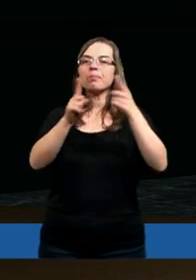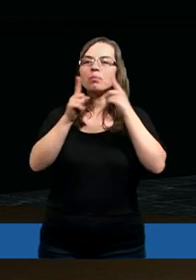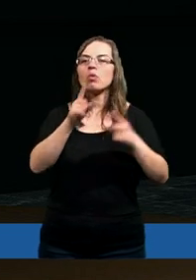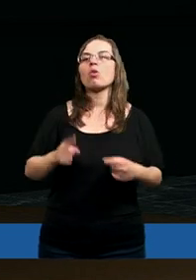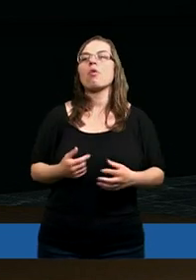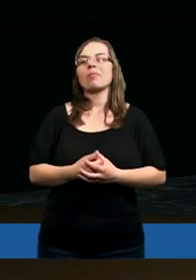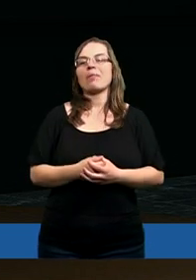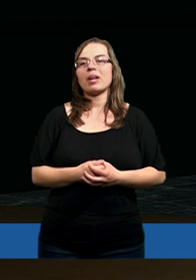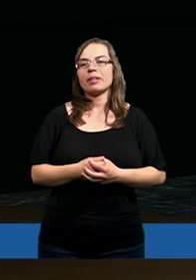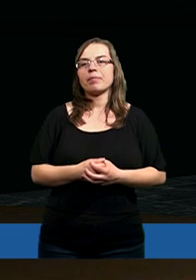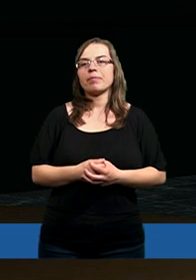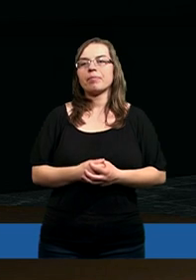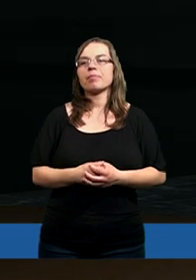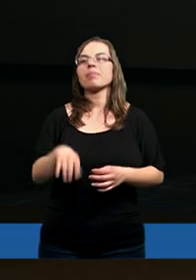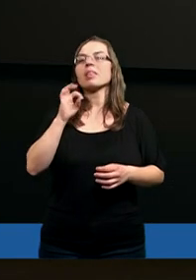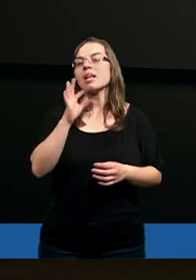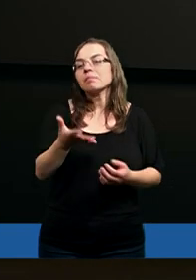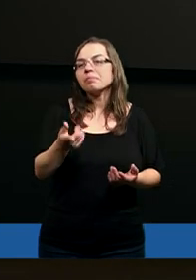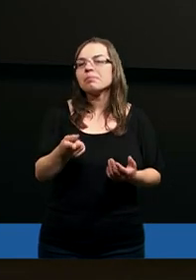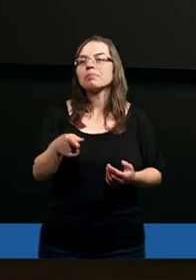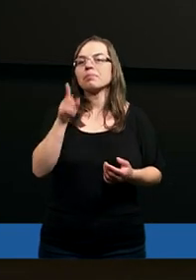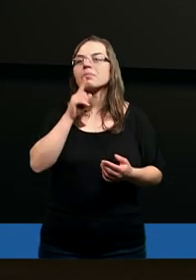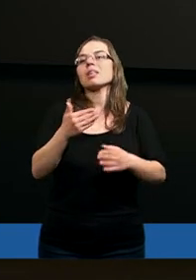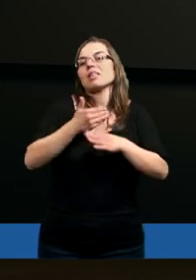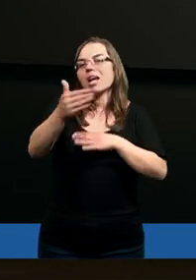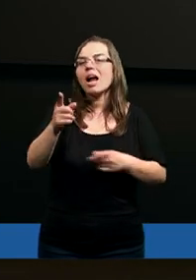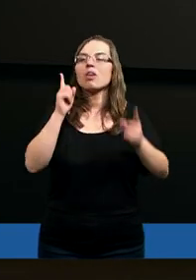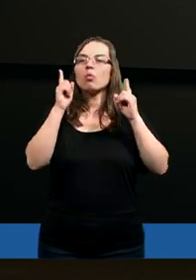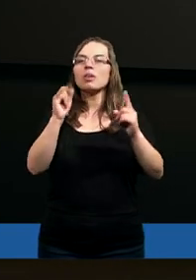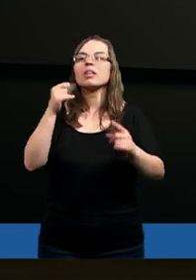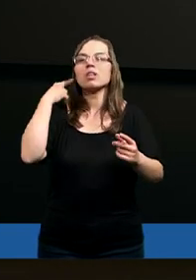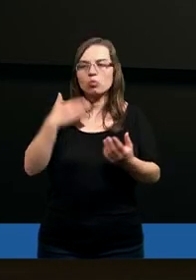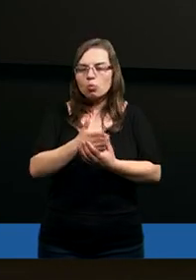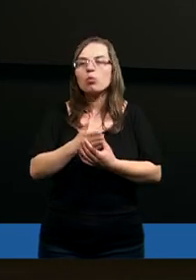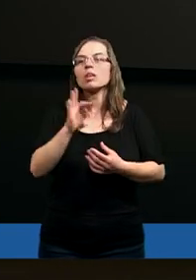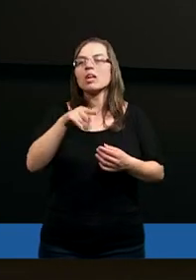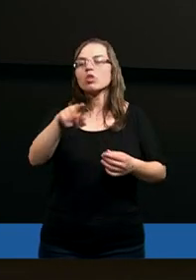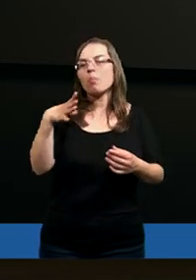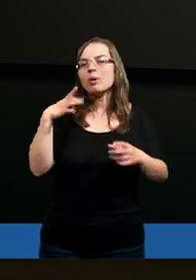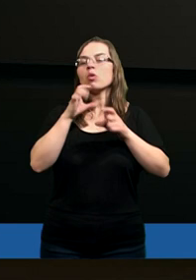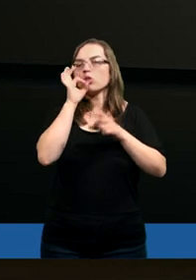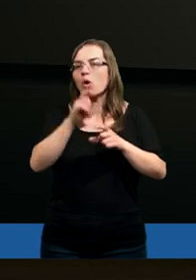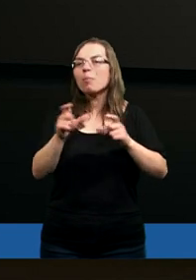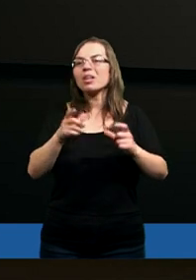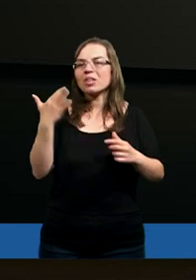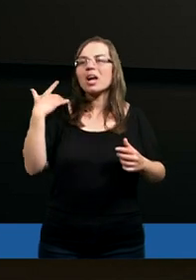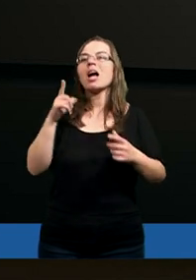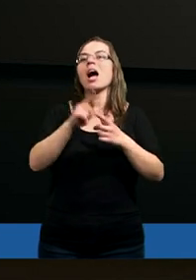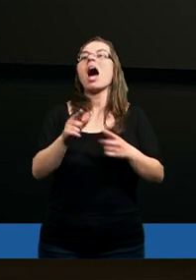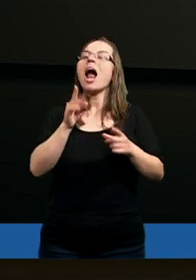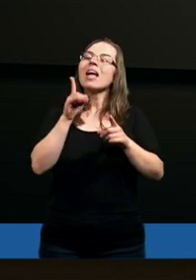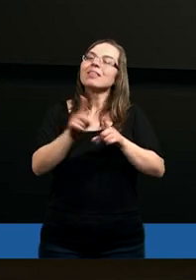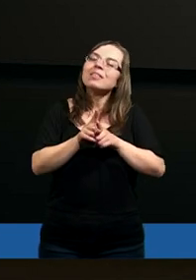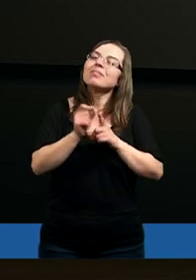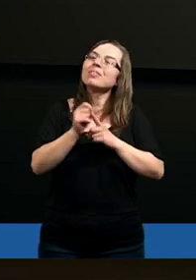drugiego listu. Tak. Dalej uważamy i słusznie, że to były dobre czasy, ale nie